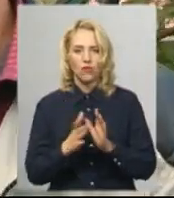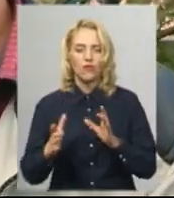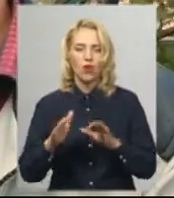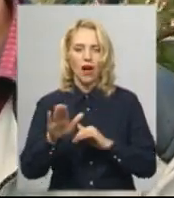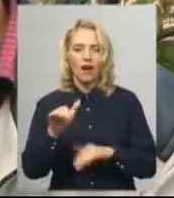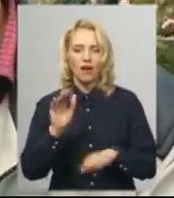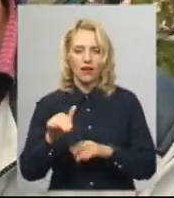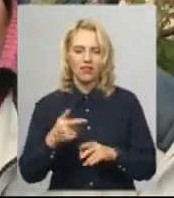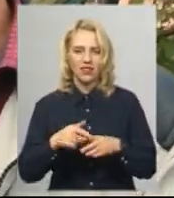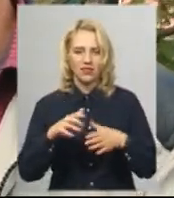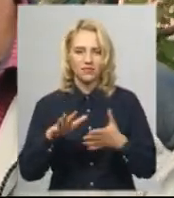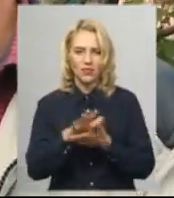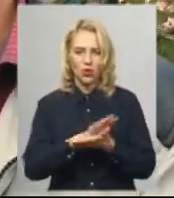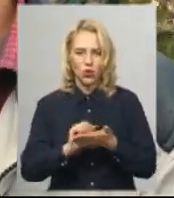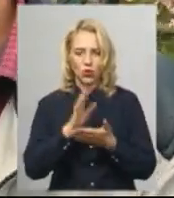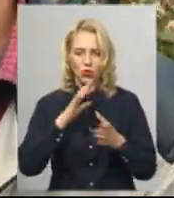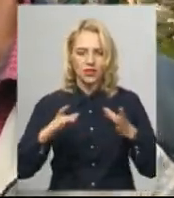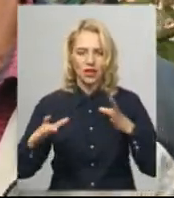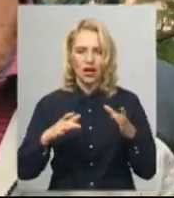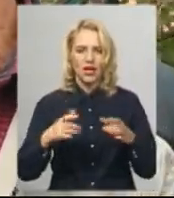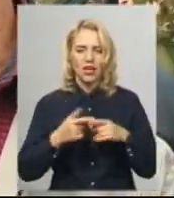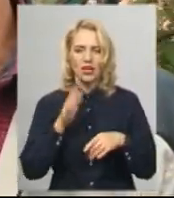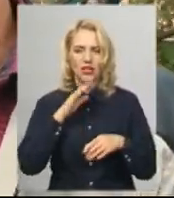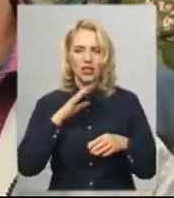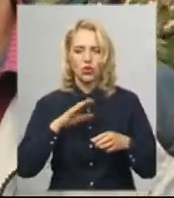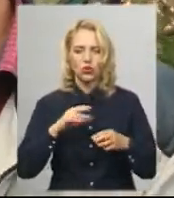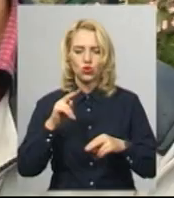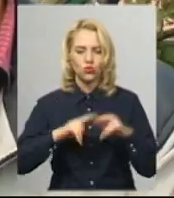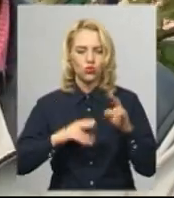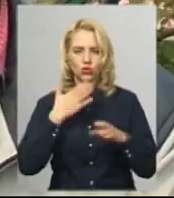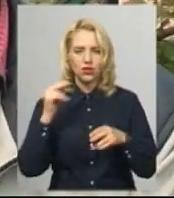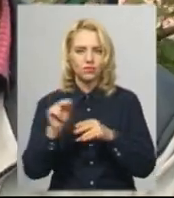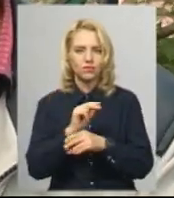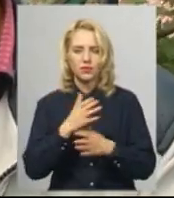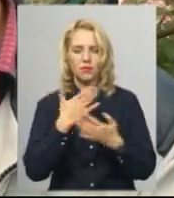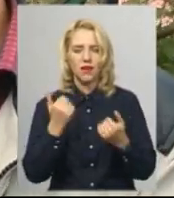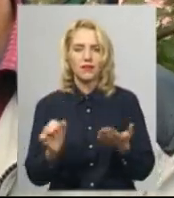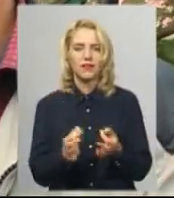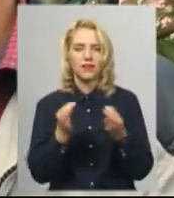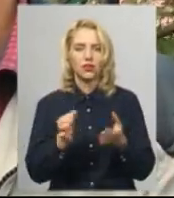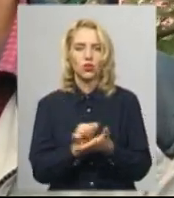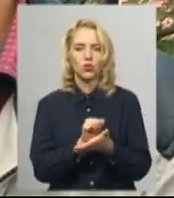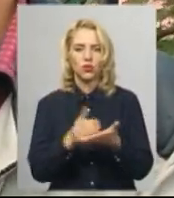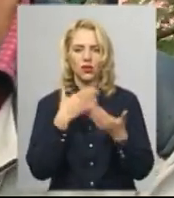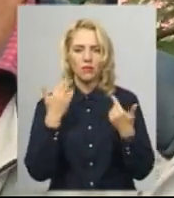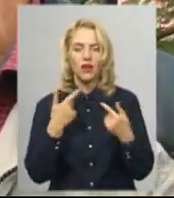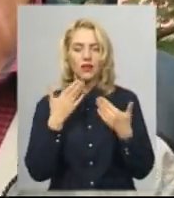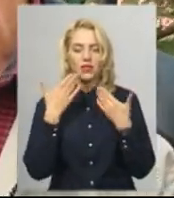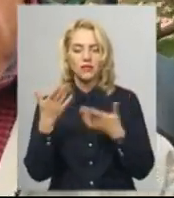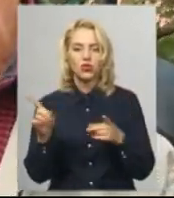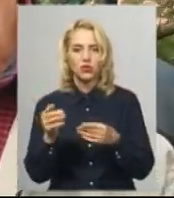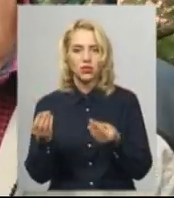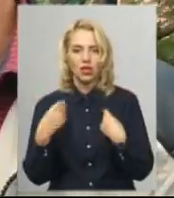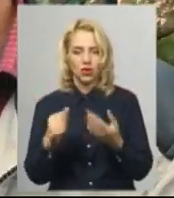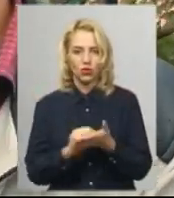Заростають, руйнуються, гідроспоруди не входяться, ніяких документів немає. Однократне наше звернення, що надайте